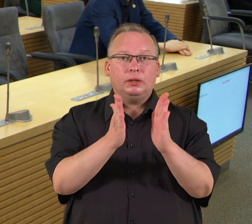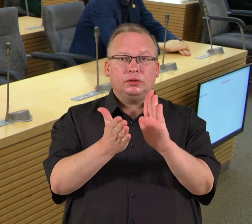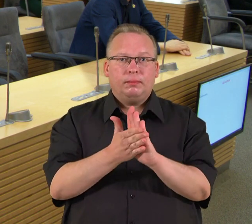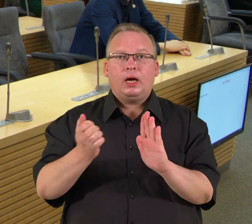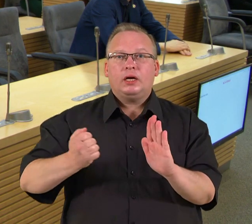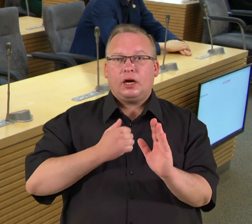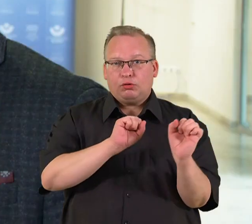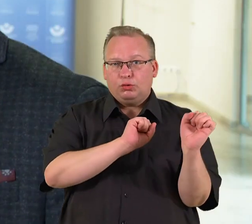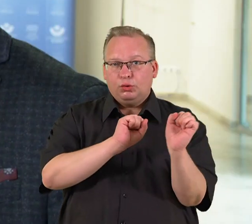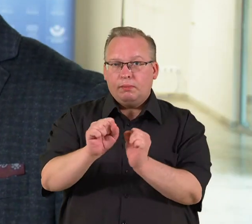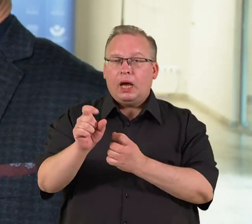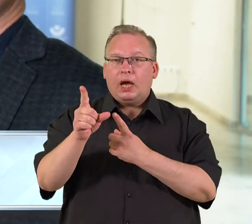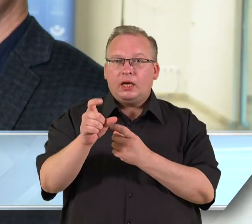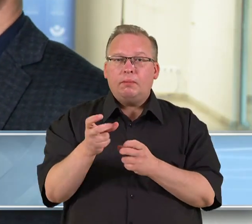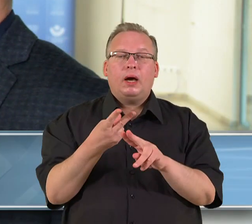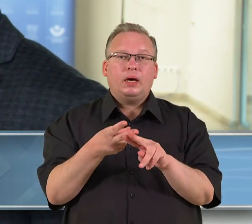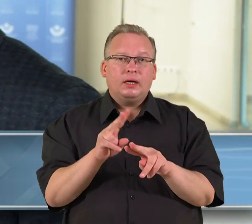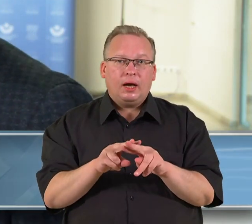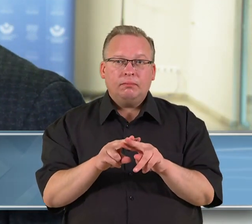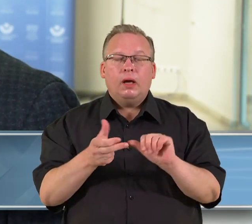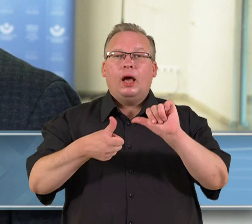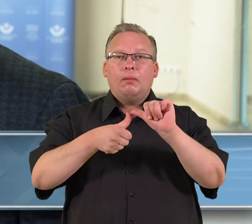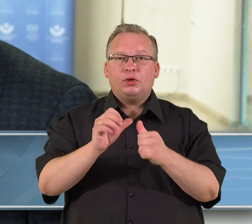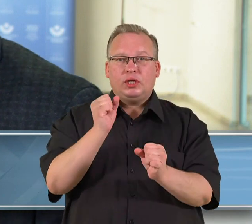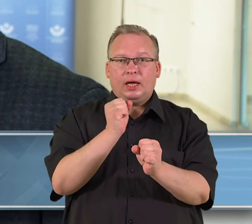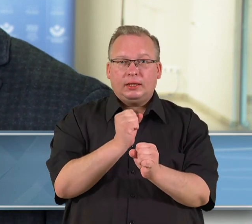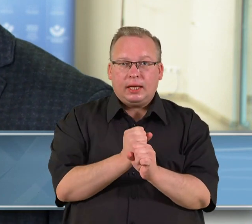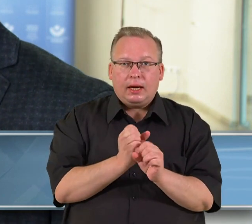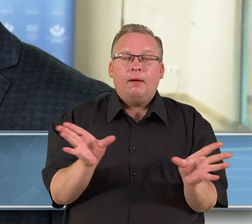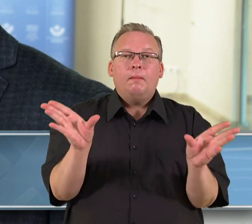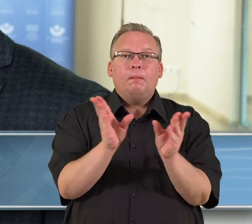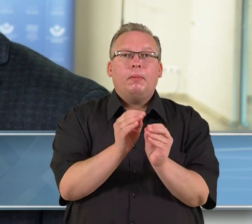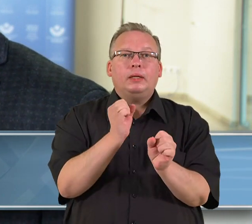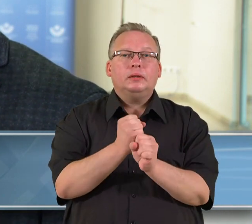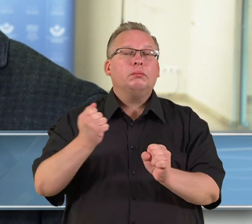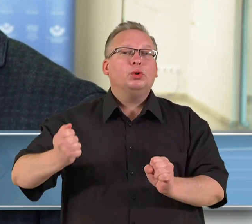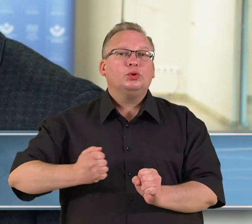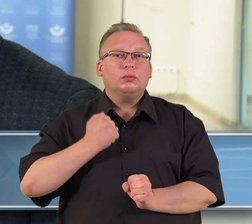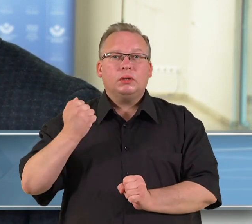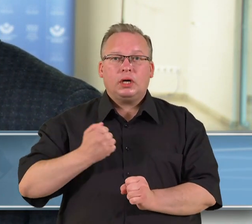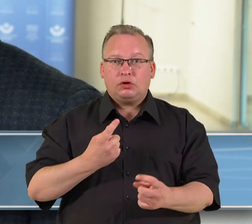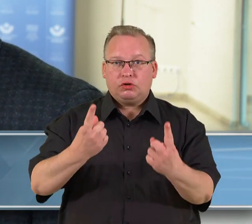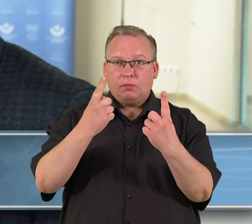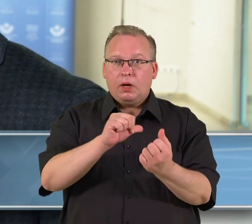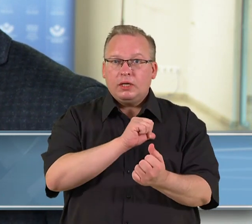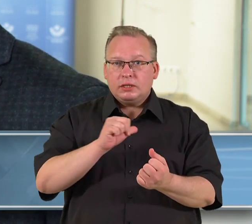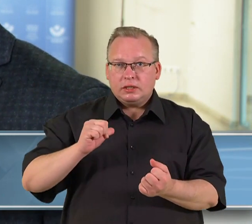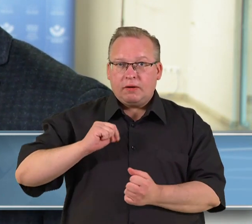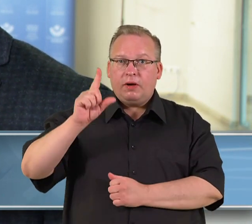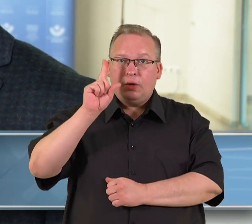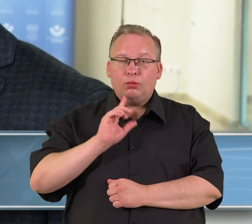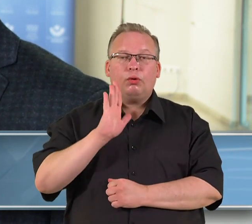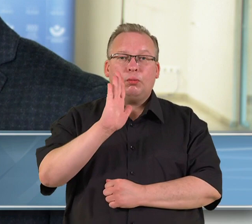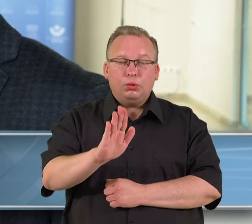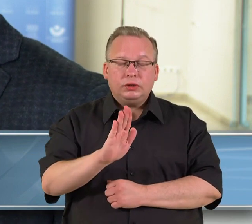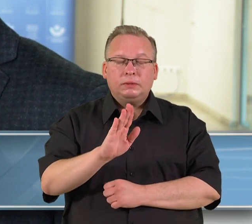krašto gynybai ginklu, tai ką visada ir darė šauliai. Tai yra bendradarbiajimas su kariuomenė krašto apsaugos savanorių pajėgomis, tai šitas bus